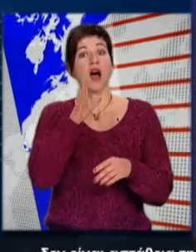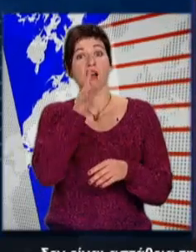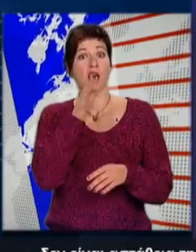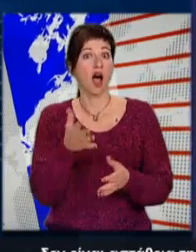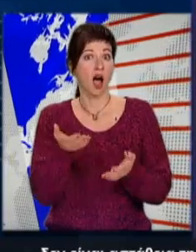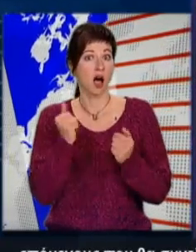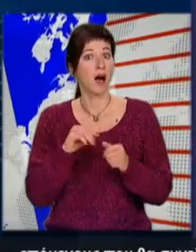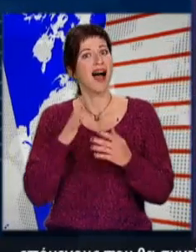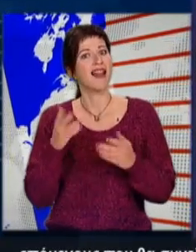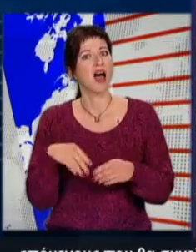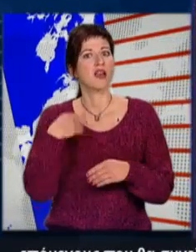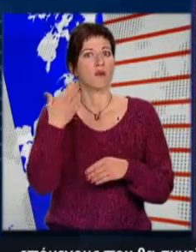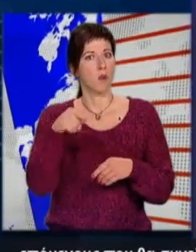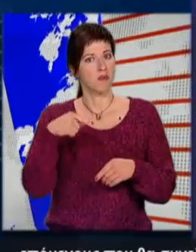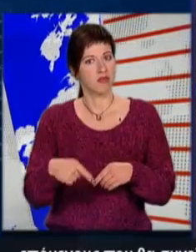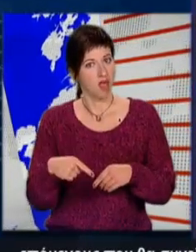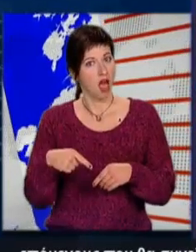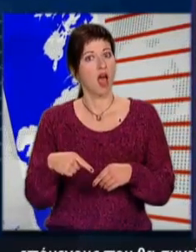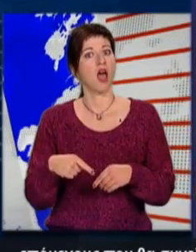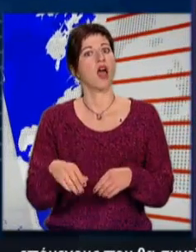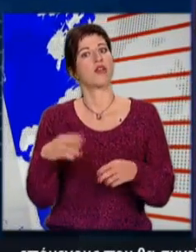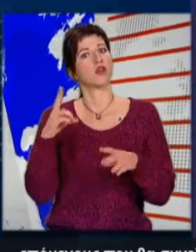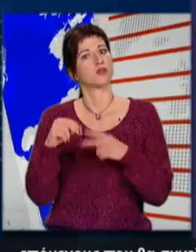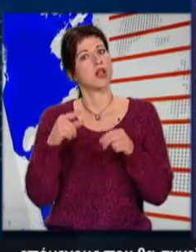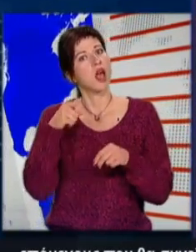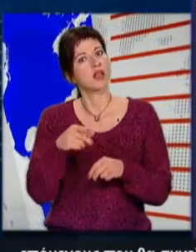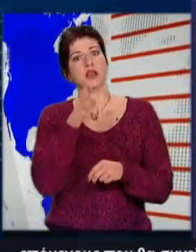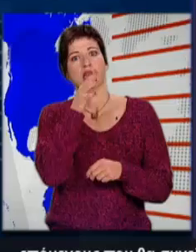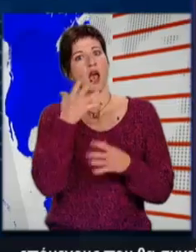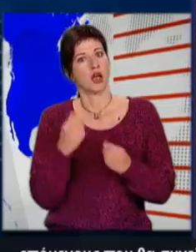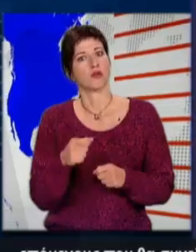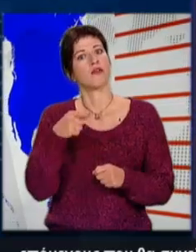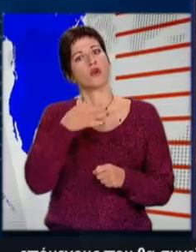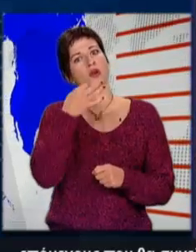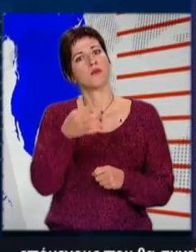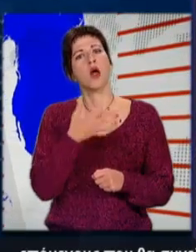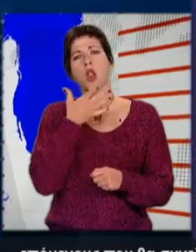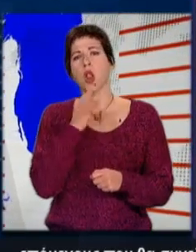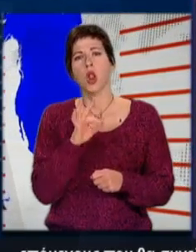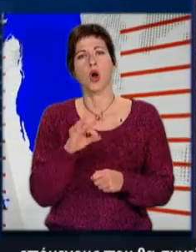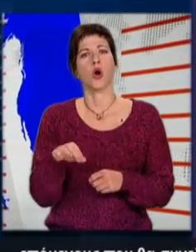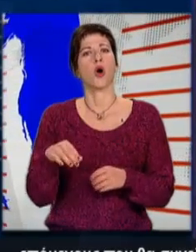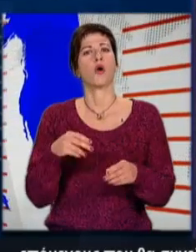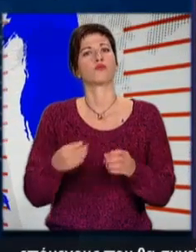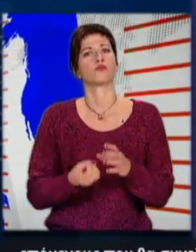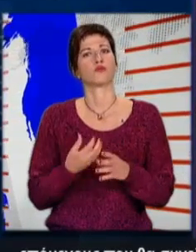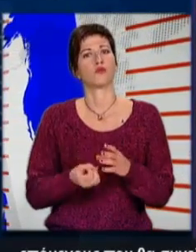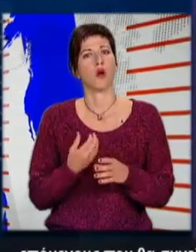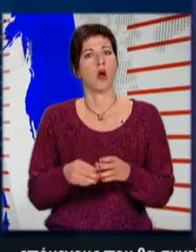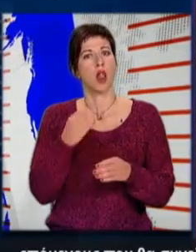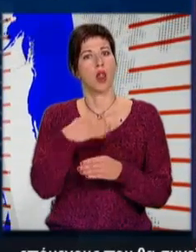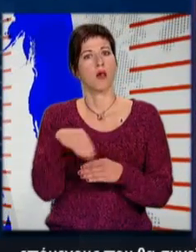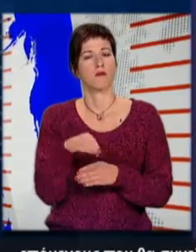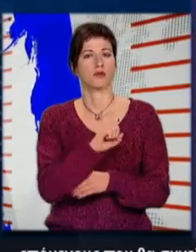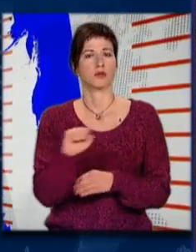αστάθεια αλλά στους επόμενους που θα συνεδριάσουν σε αυτήν εδώ την αίθουσα, είπε, φωτογραφίζοντας τις εξελίξεις στη